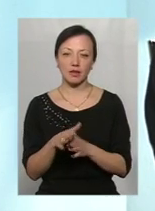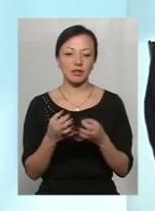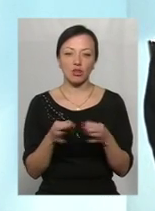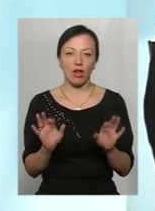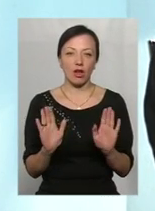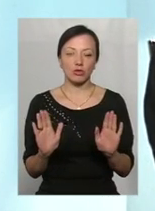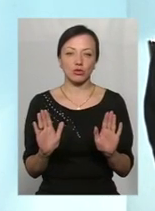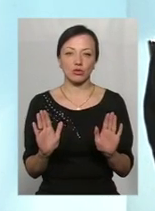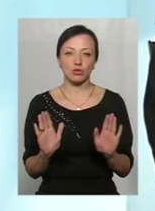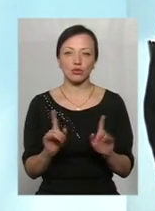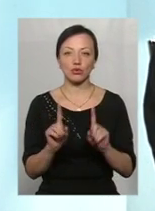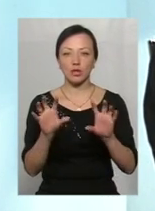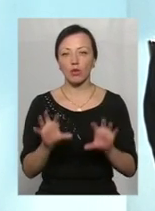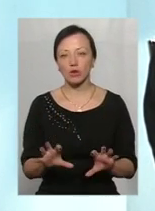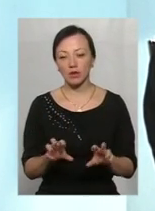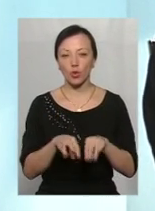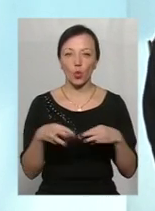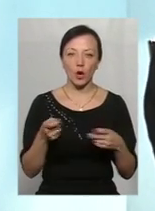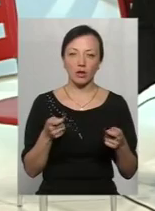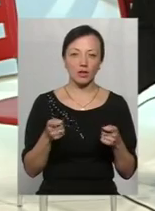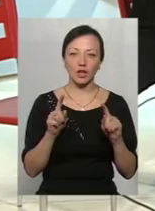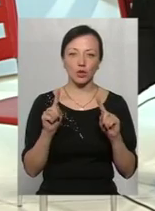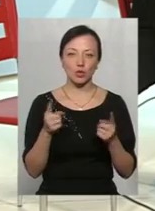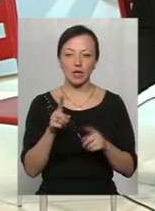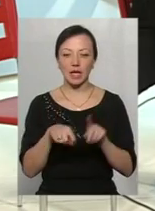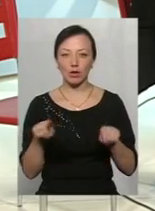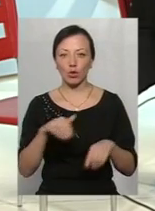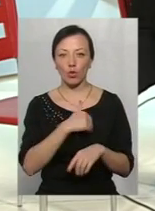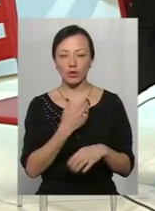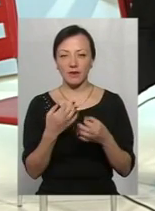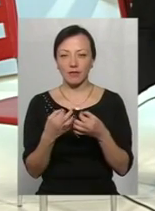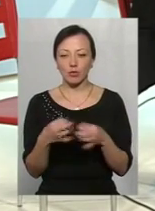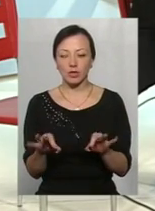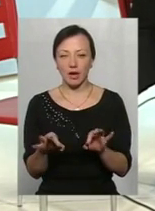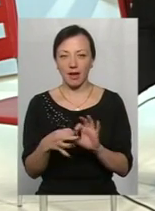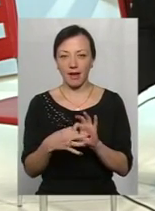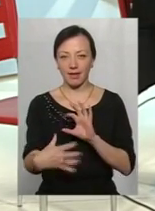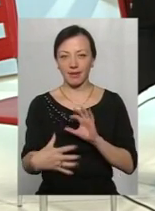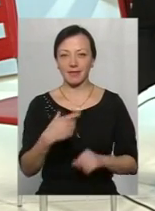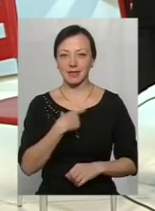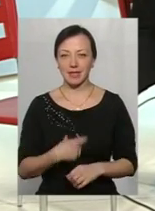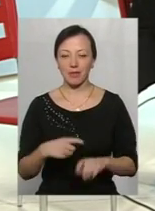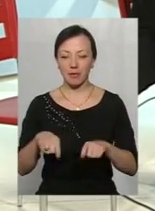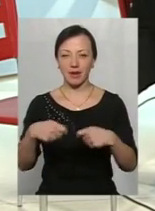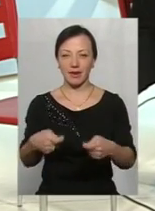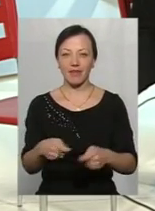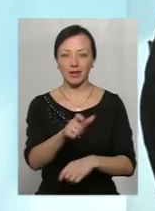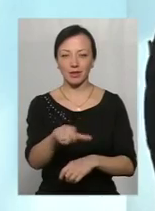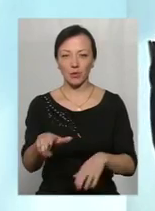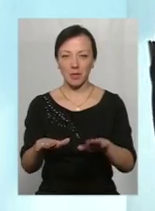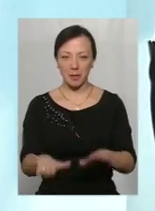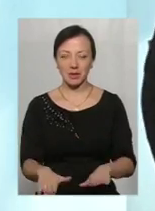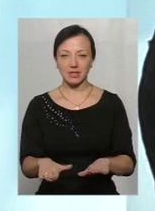від того, що законодавці чи урядовці не дуже інколи хочуть відпускати від себе, передавати громадам,